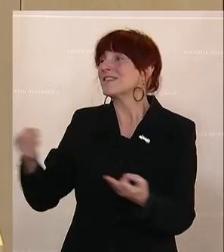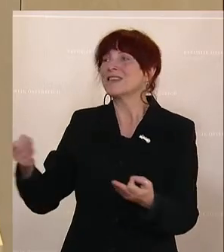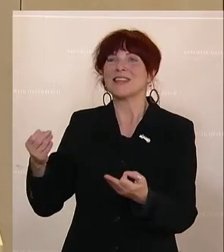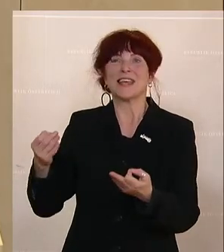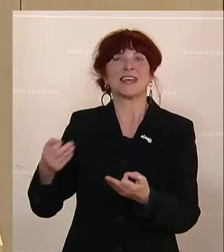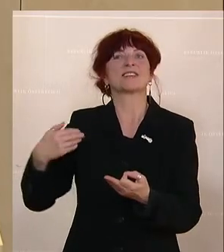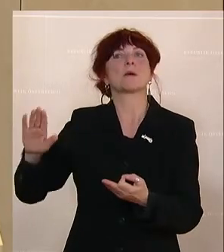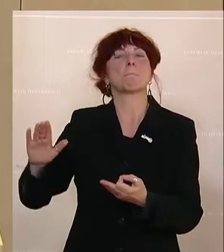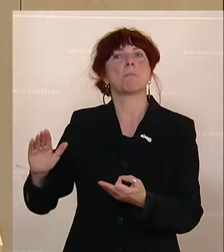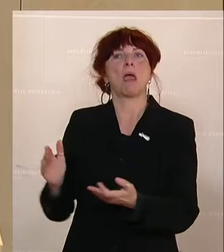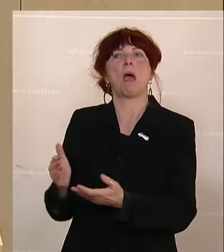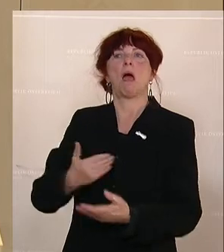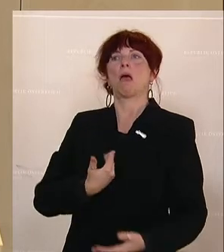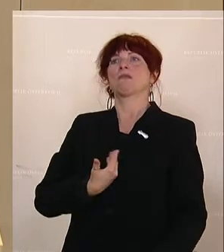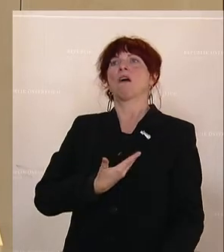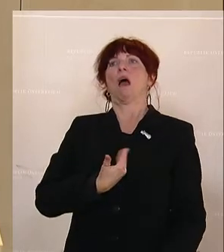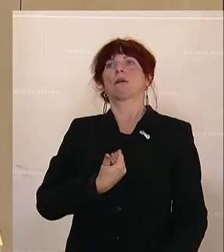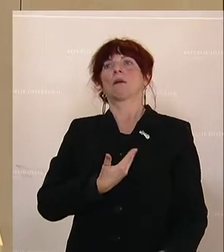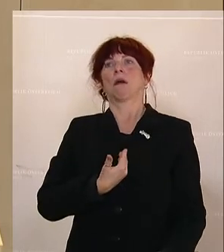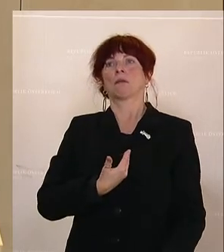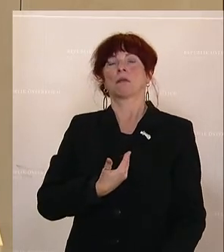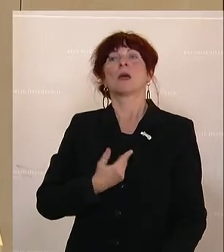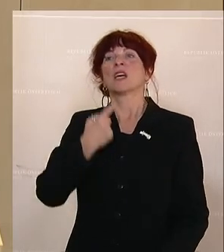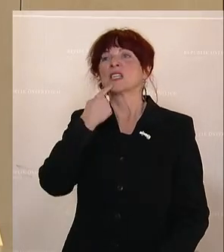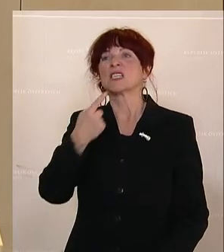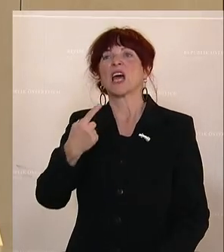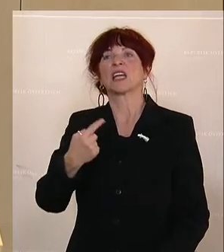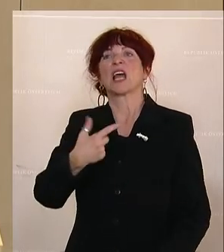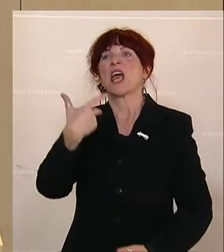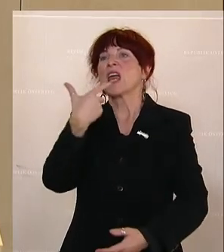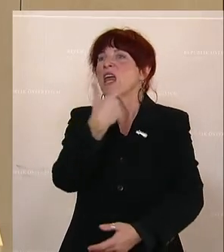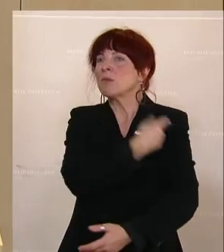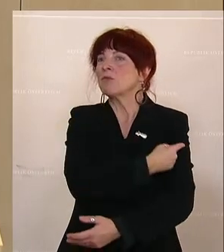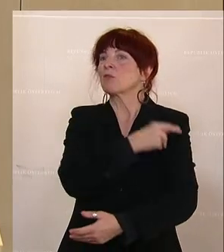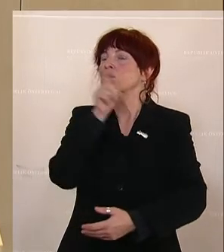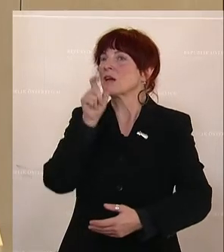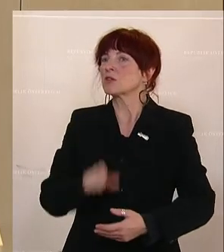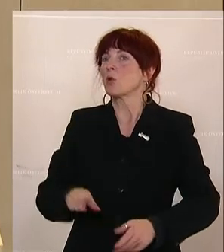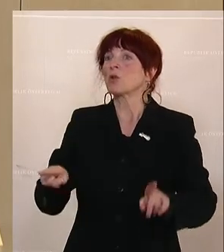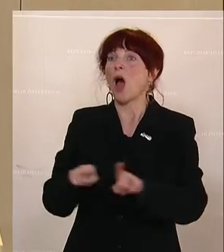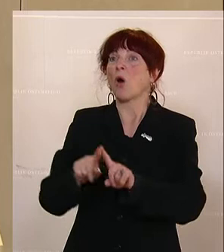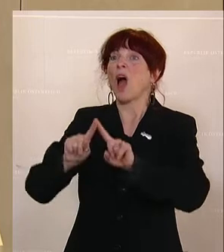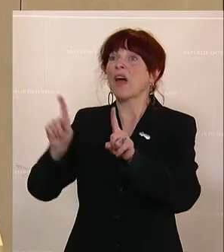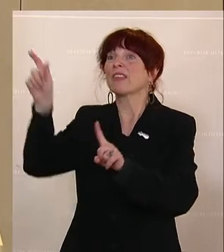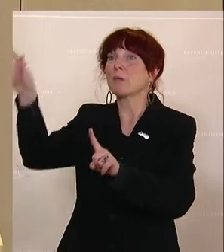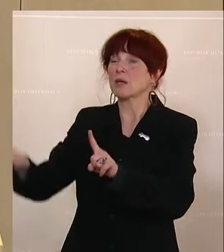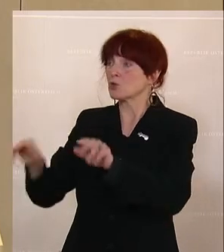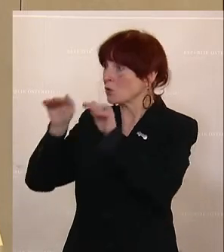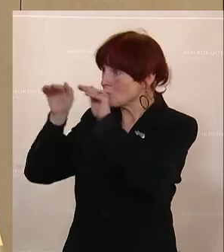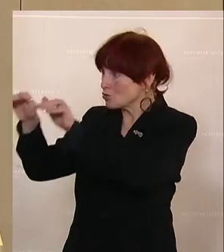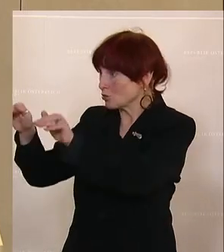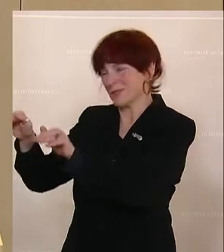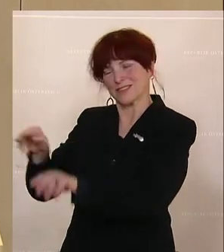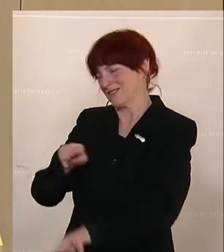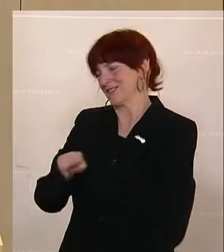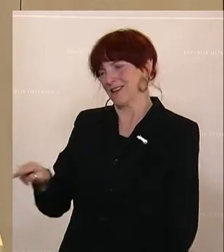mehr ins Wanken gekommen, als die Behauptung, dass man als Geimpfter auch die anderen schützt. Das ist nur eine Feststellung von